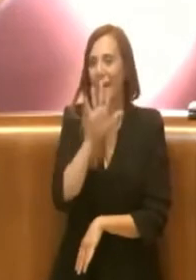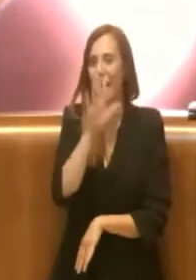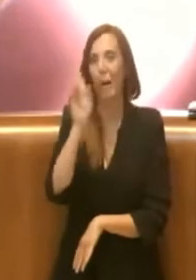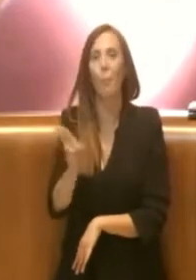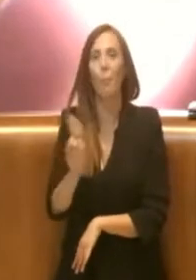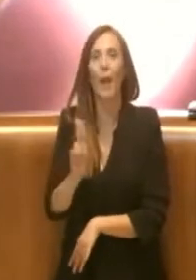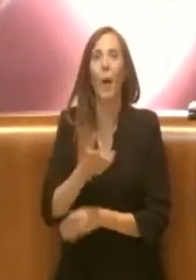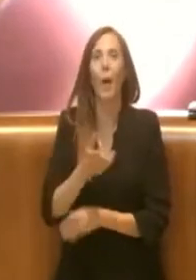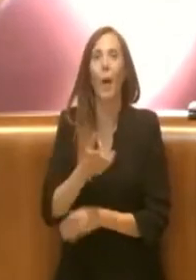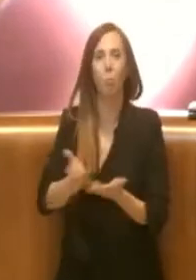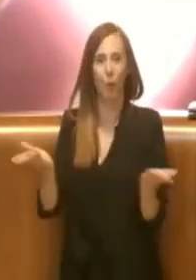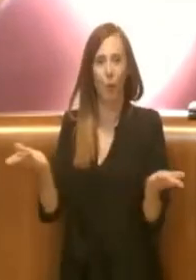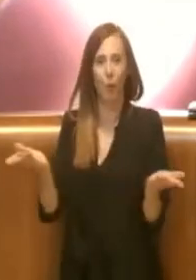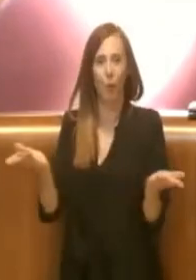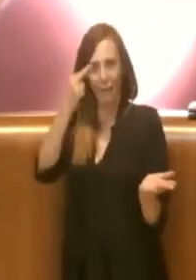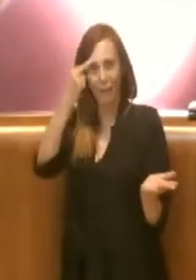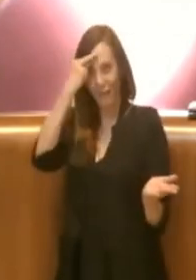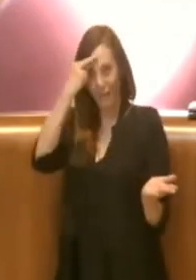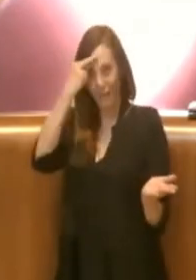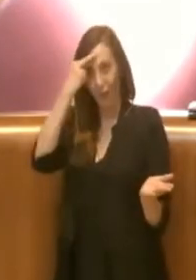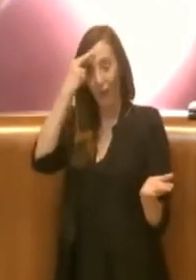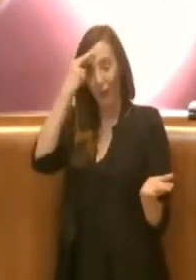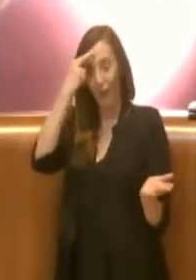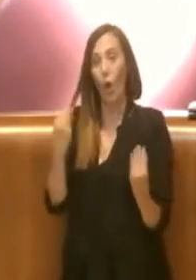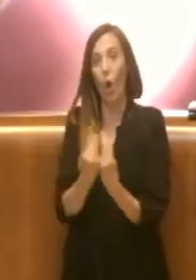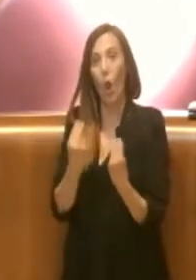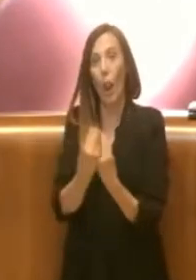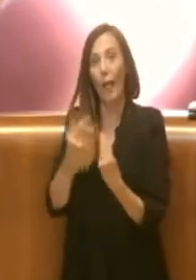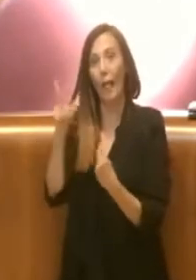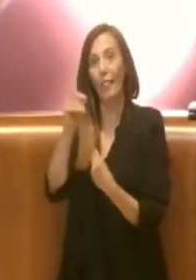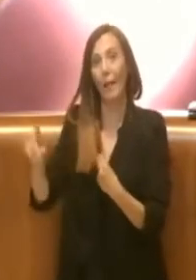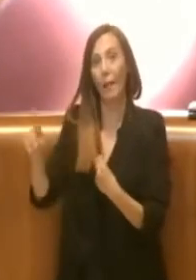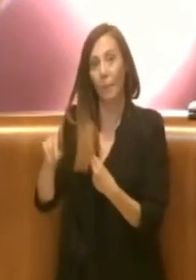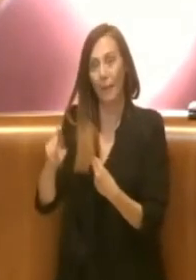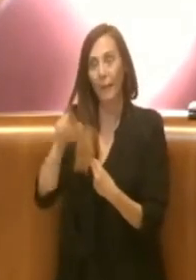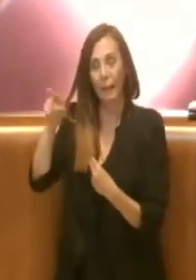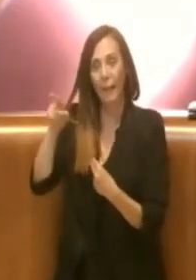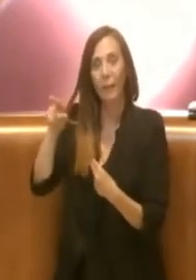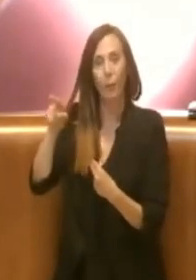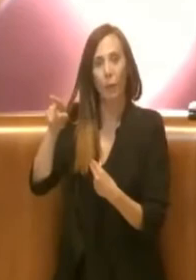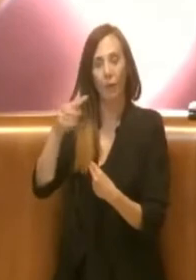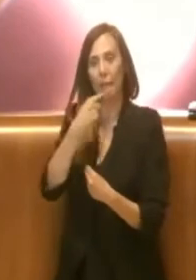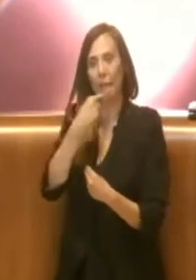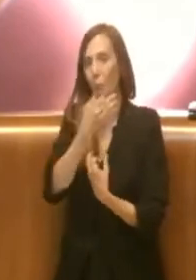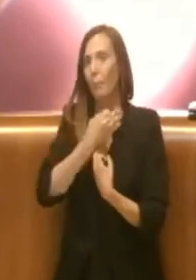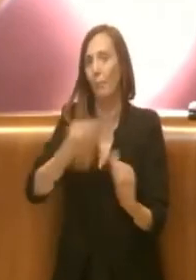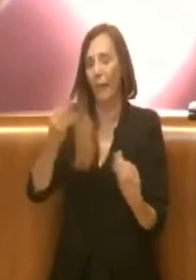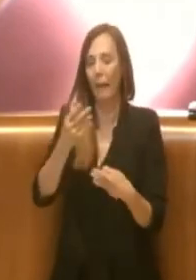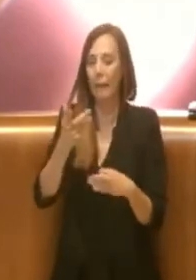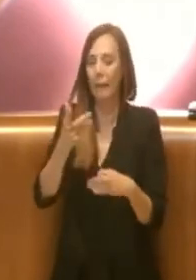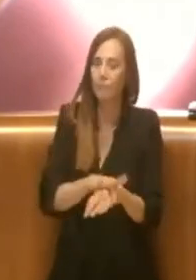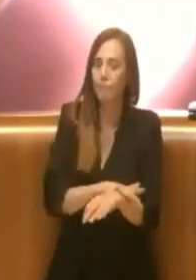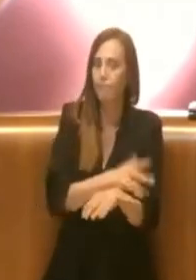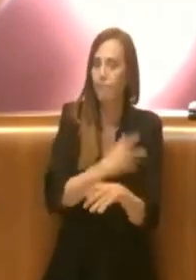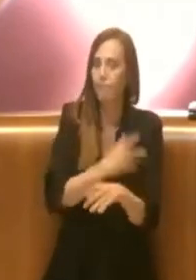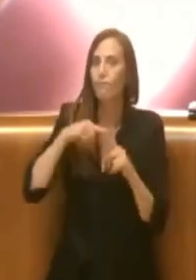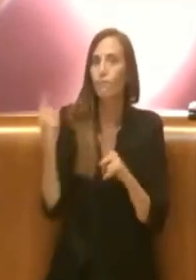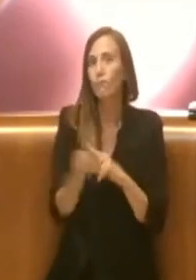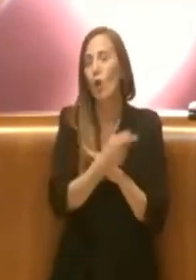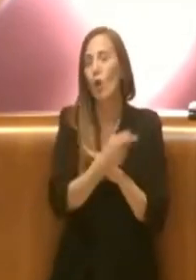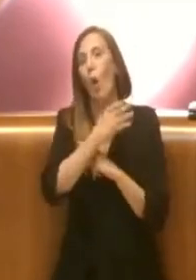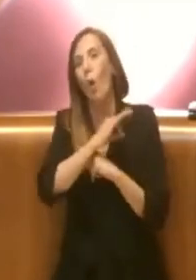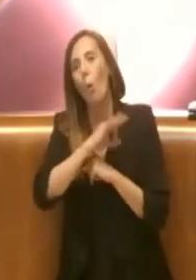pubblici, come ha anche sollevato prima il collega De Primo, ci sensibilizza un po' tutti, ma anche ad esempio l